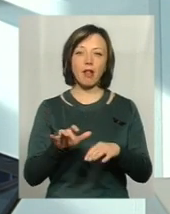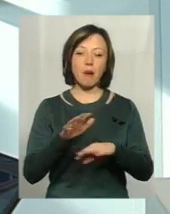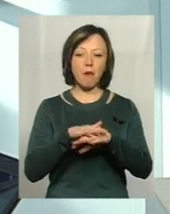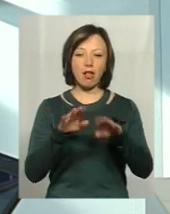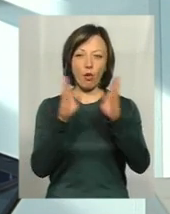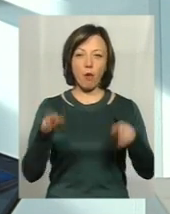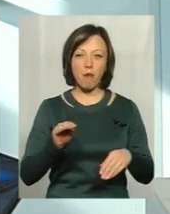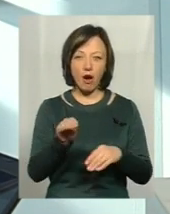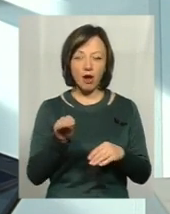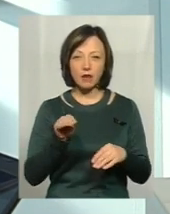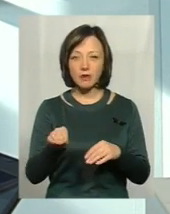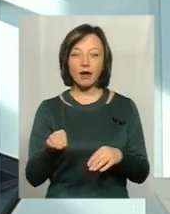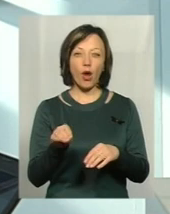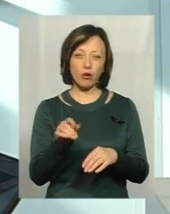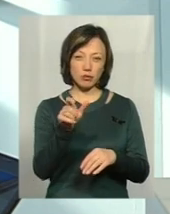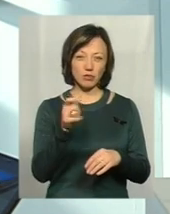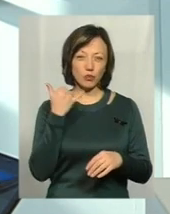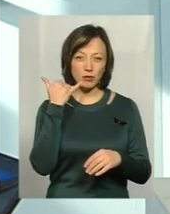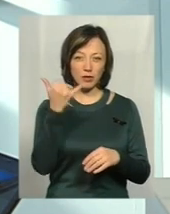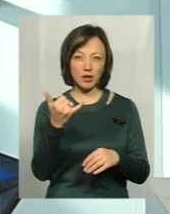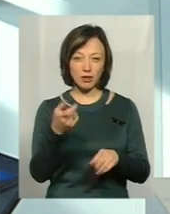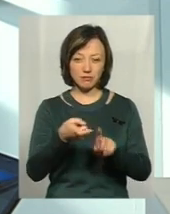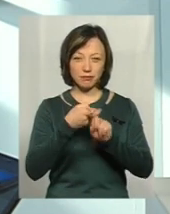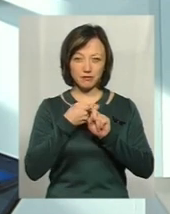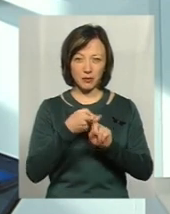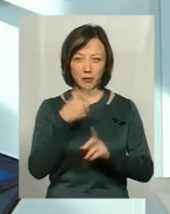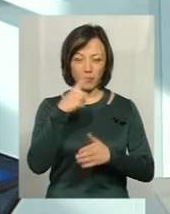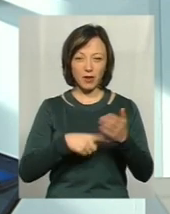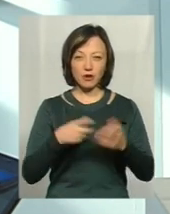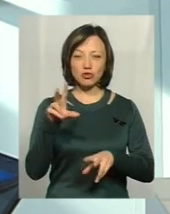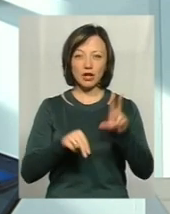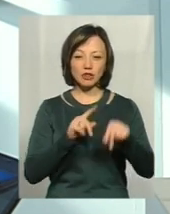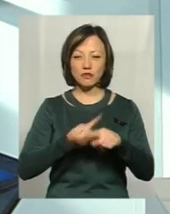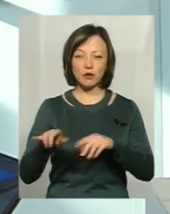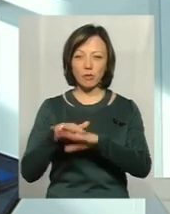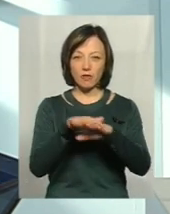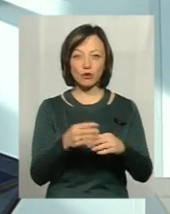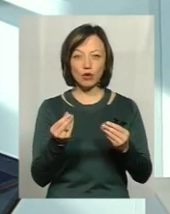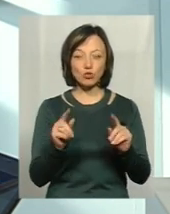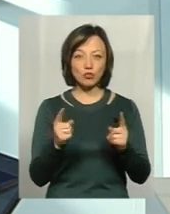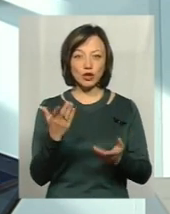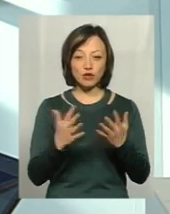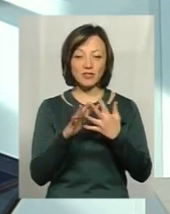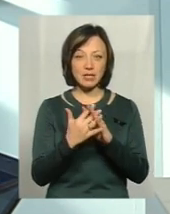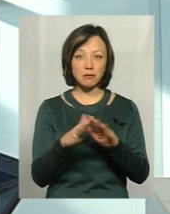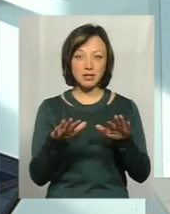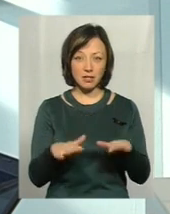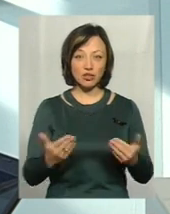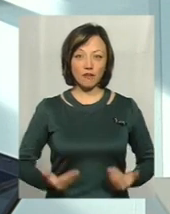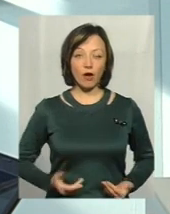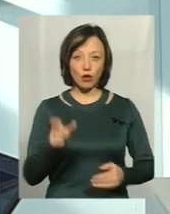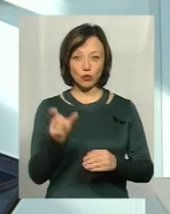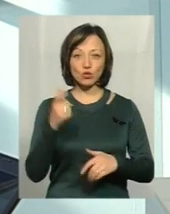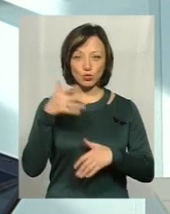до якої зателефонував шахраїв, який тримає її на психологічному гачку, більше шансів швидко перерахувати гроші. Тому що, якщо у сільській місцевості живе